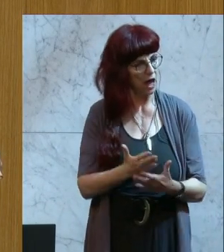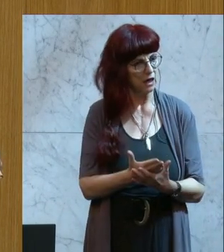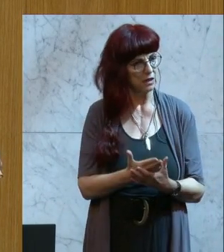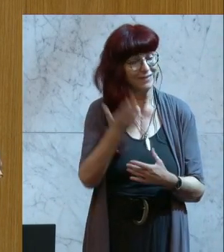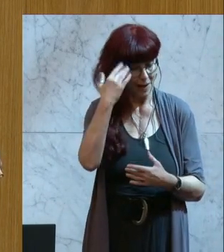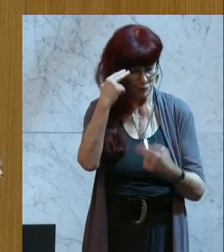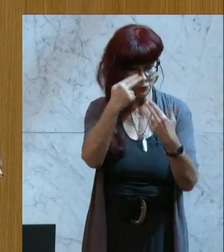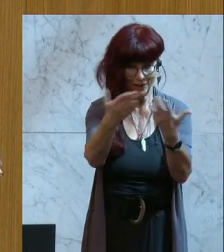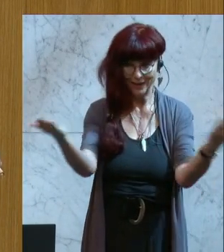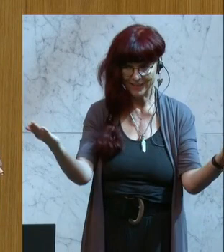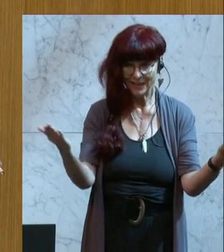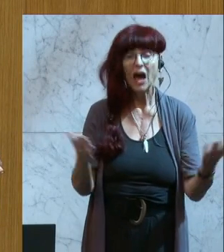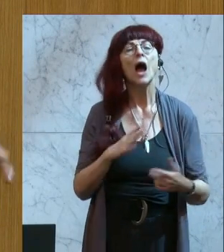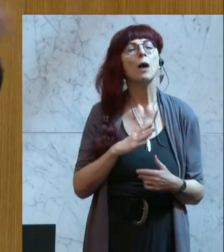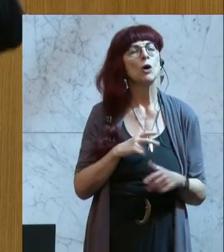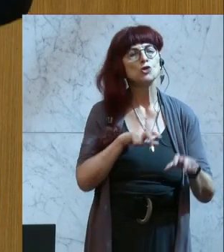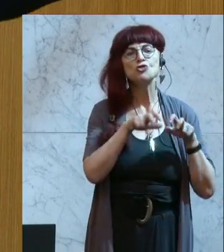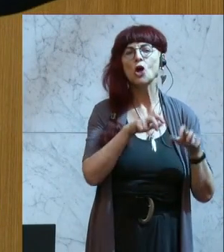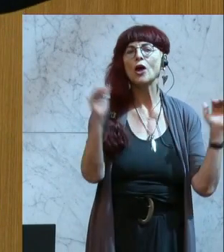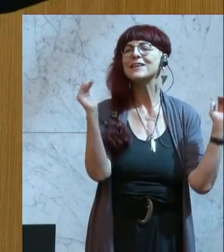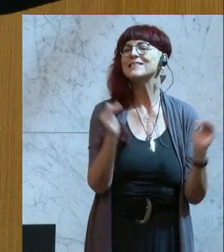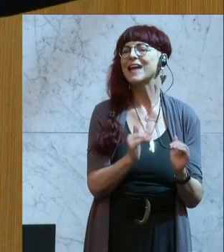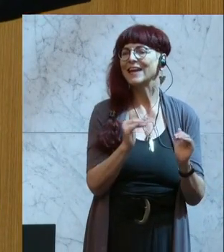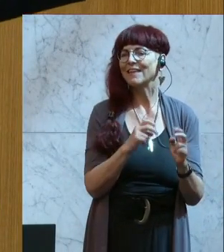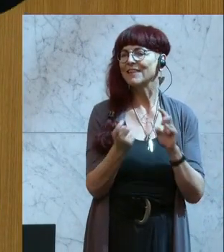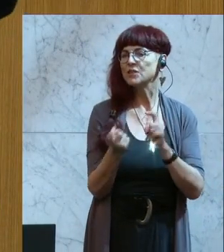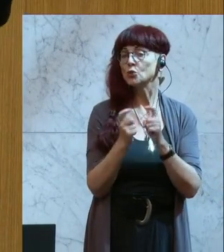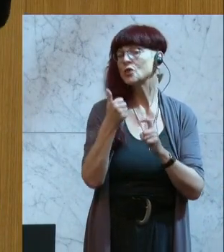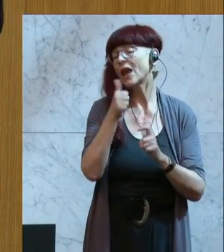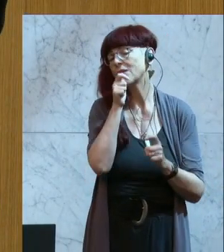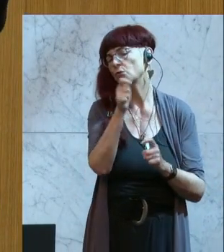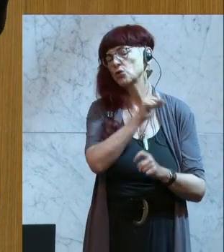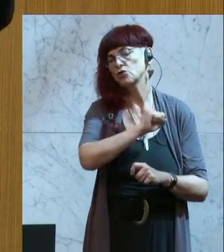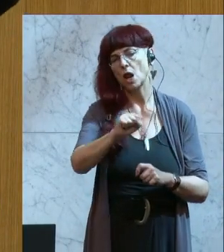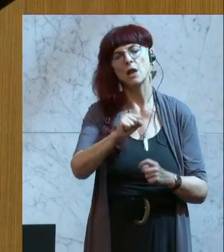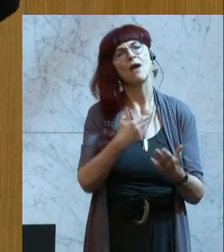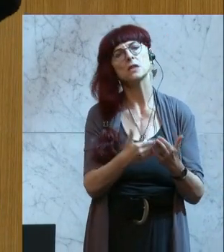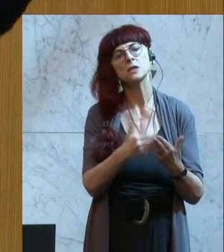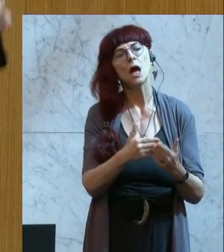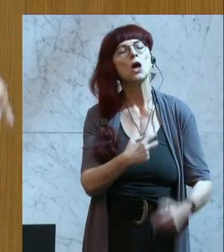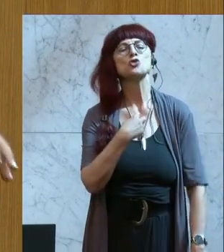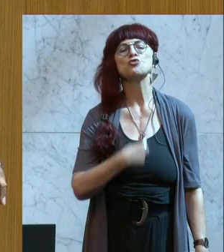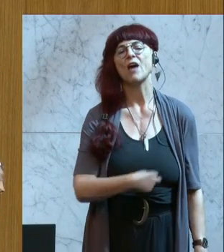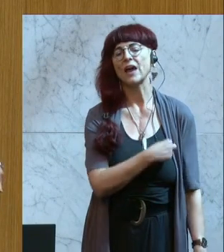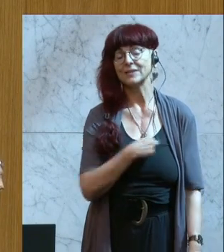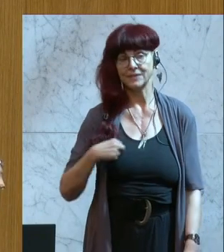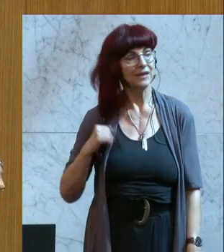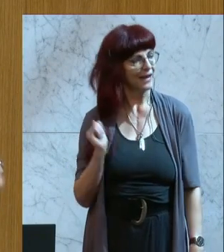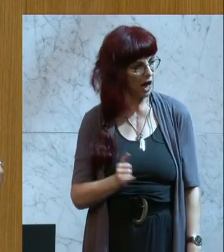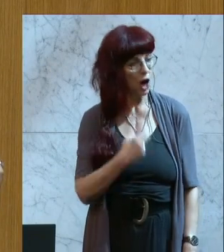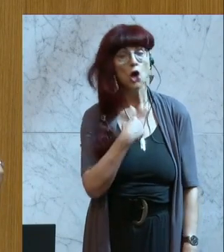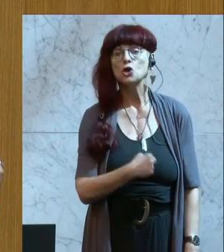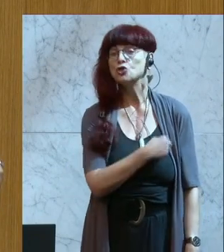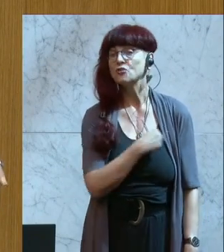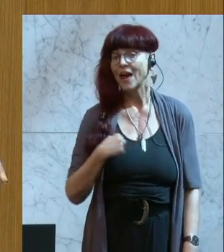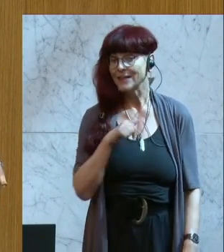Und bei der Steuersenk-Diskussion ist ein Wort immer ganz nah, es ist die Schweiz. Ja, die Schweiz hatte deutlich niedrige